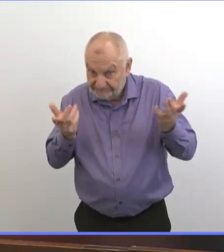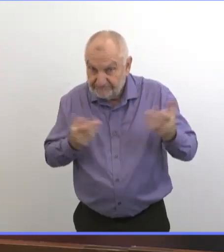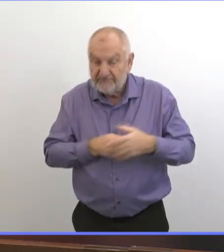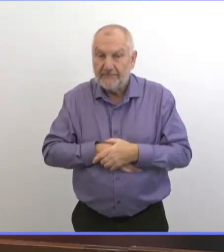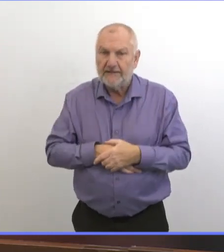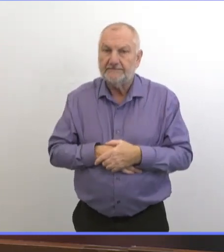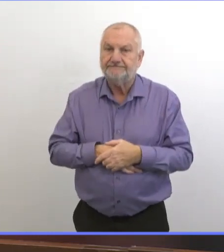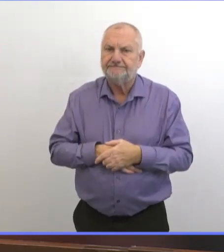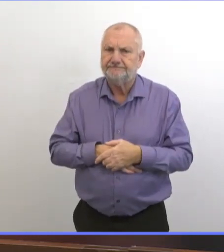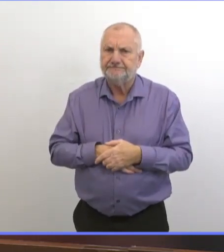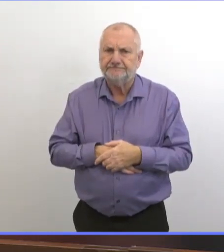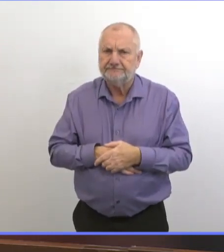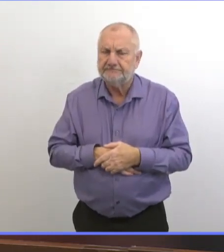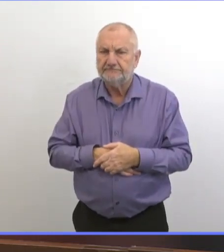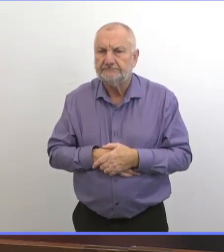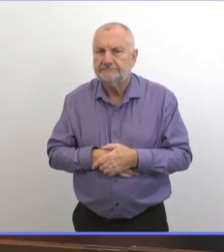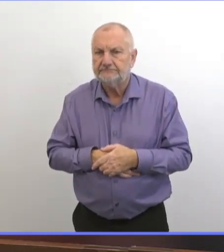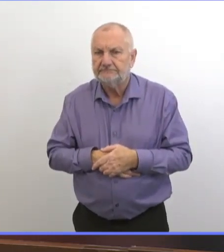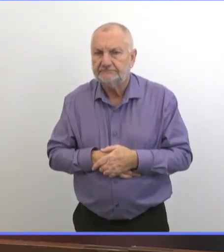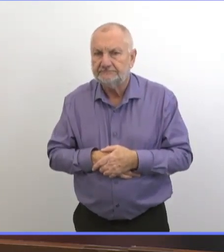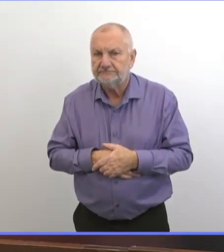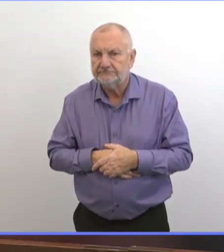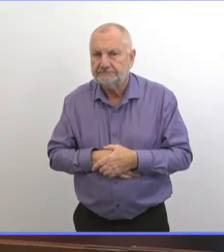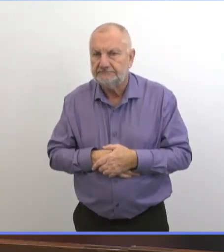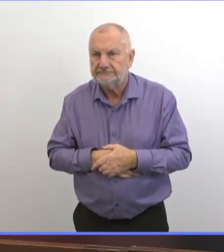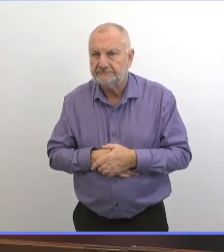En fait, c'est la manière dont c'est mis en place.